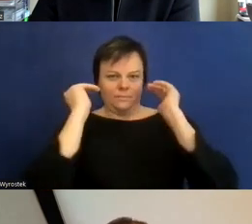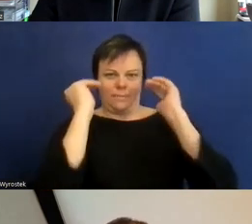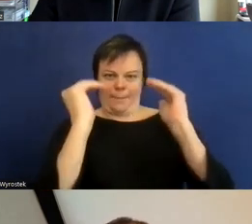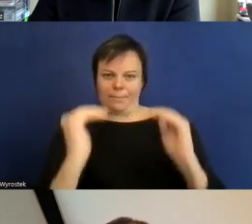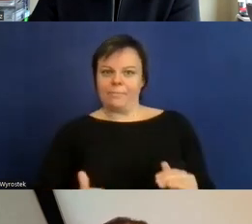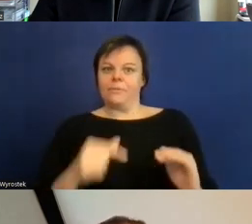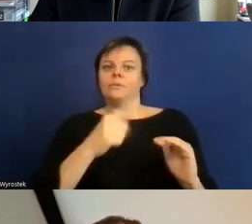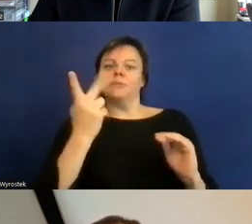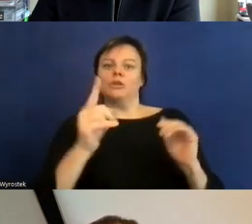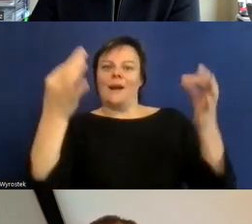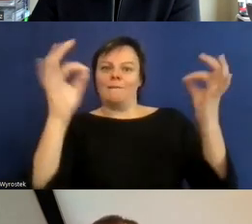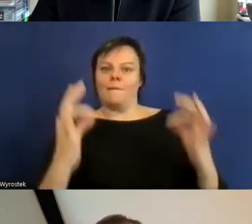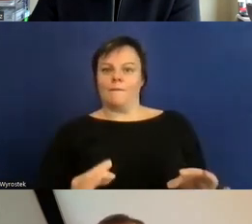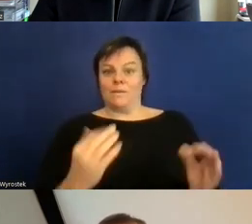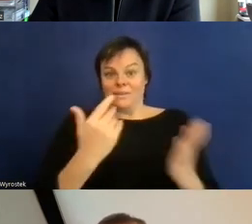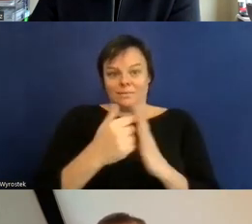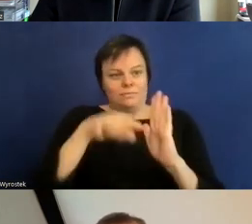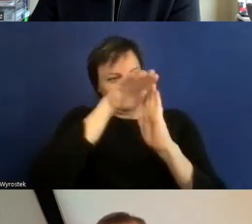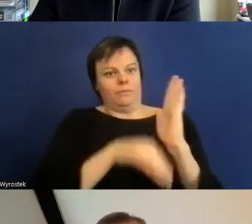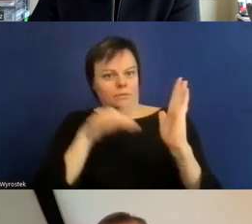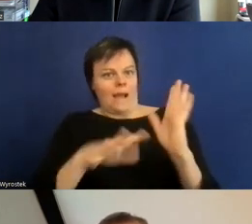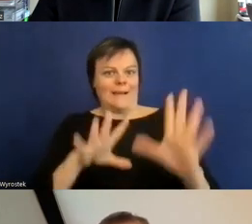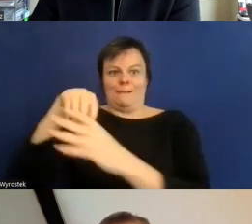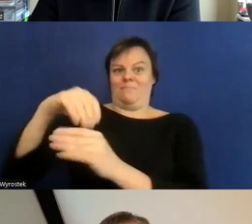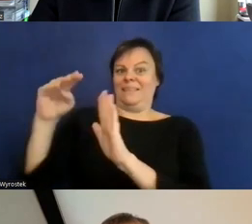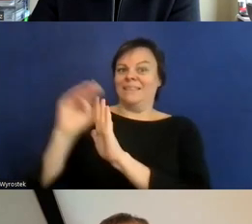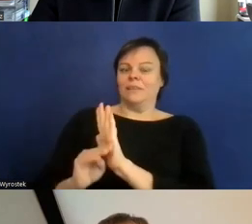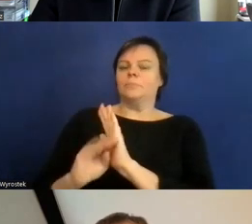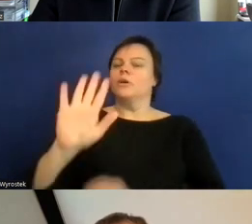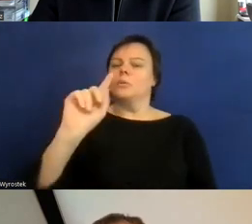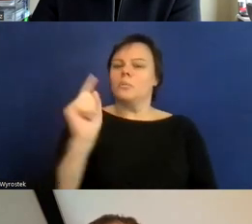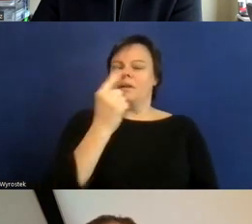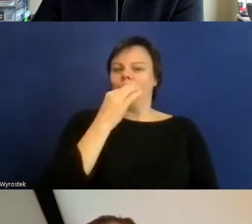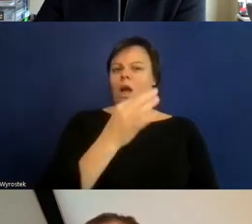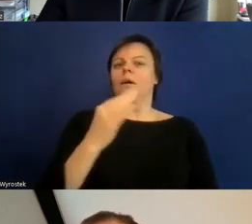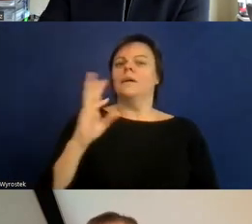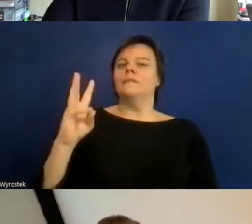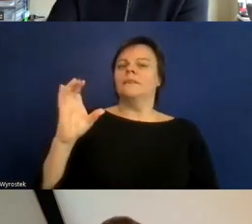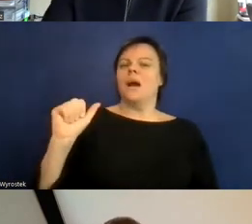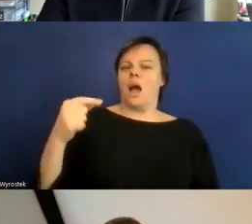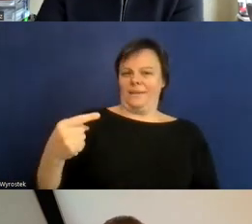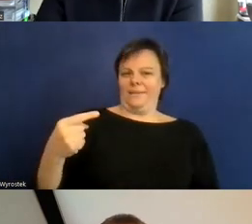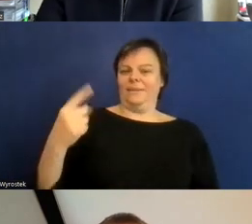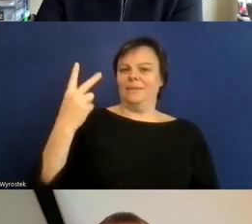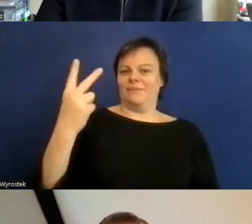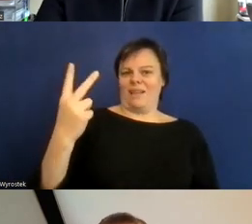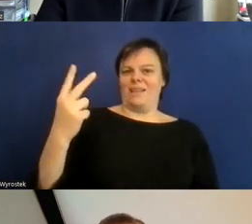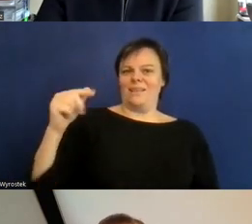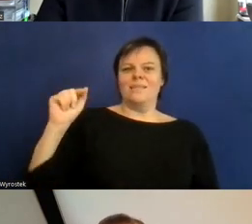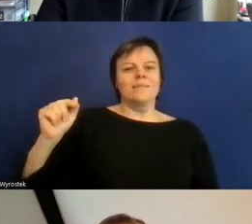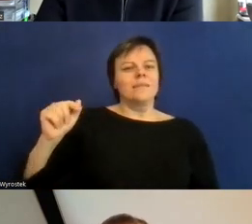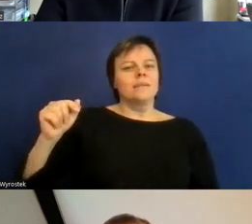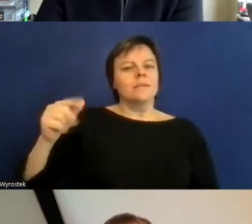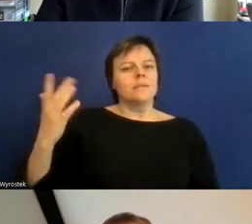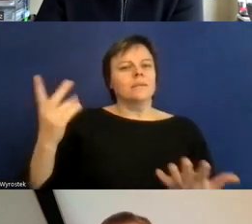aber nicht automatisch Teil des Gesetzes weil der Gesetzgeber muss explizit quasi auf die neue Version Bezug nehmen durch